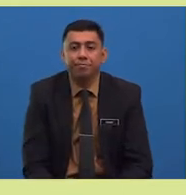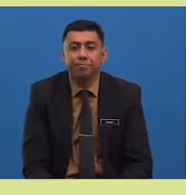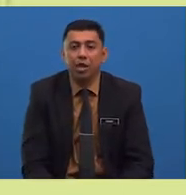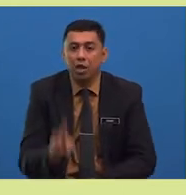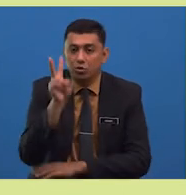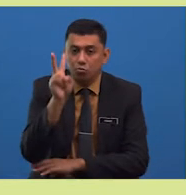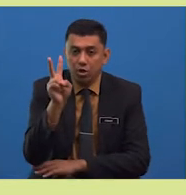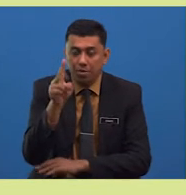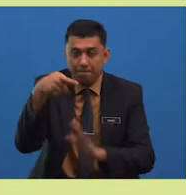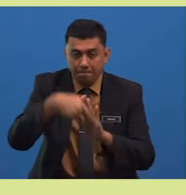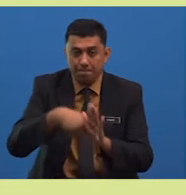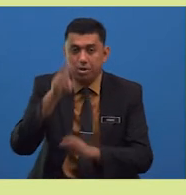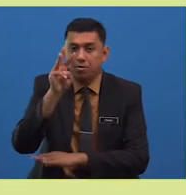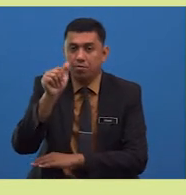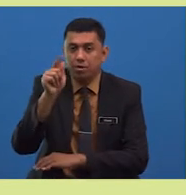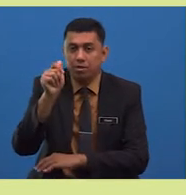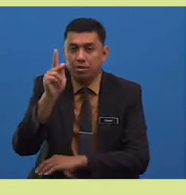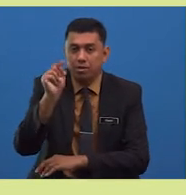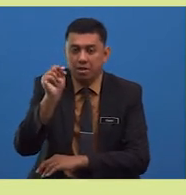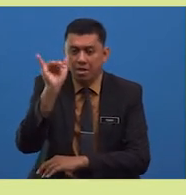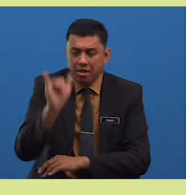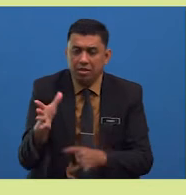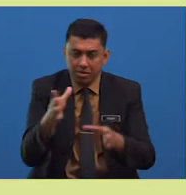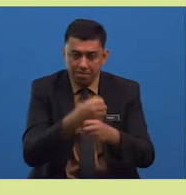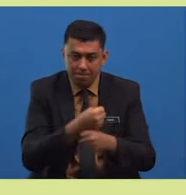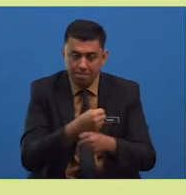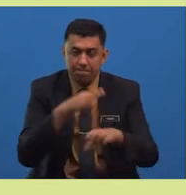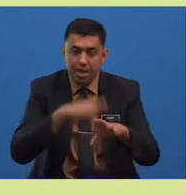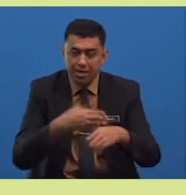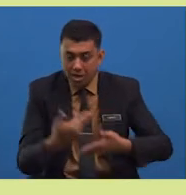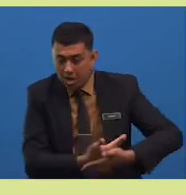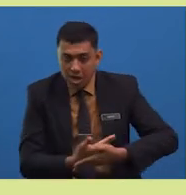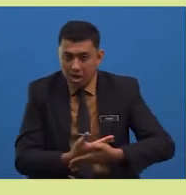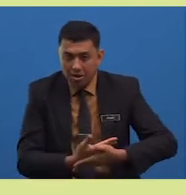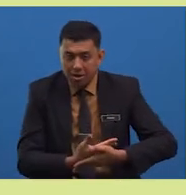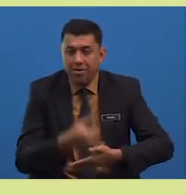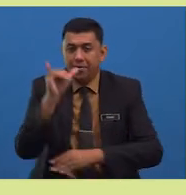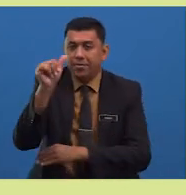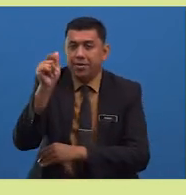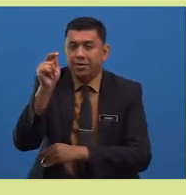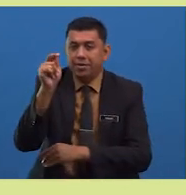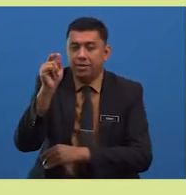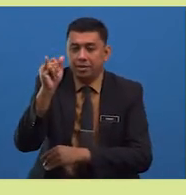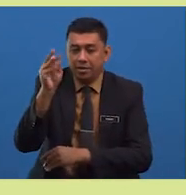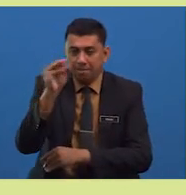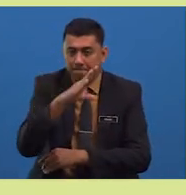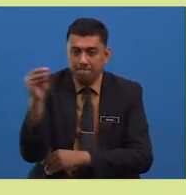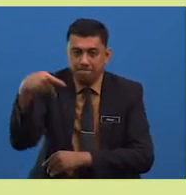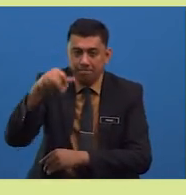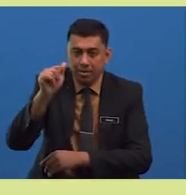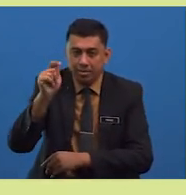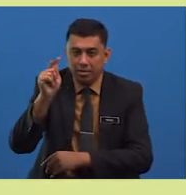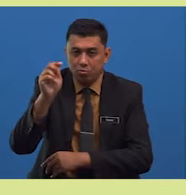Dua, perwatakan yang terdapat pada anak yatim piatu ialah anak